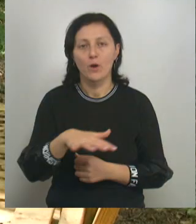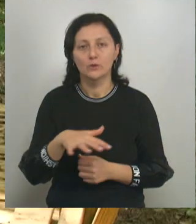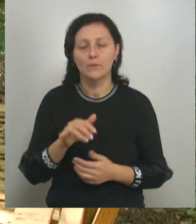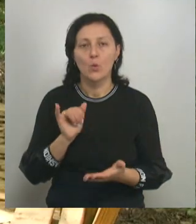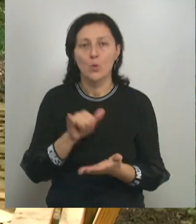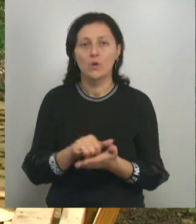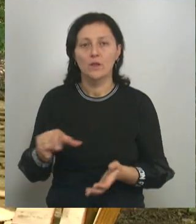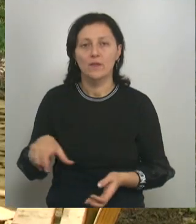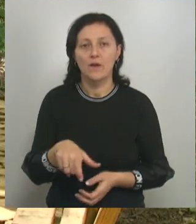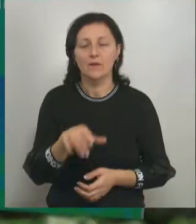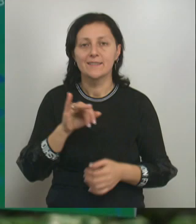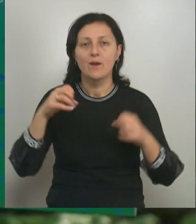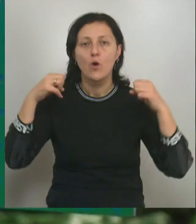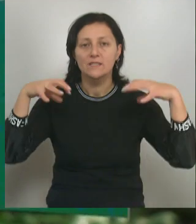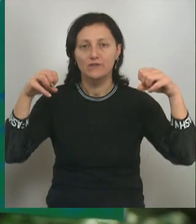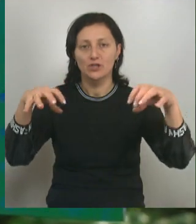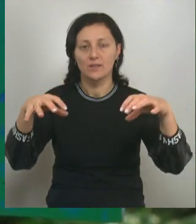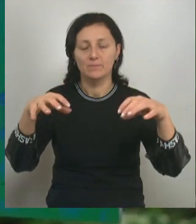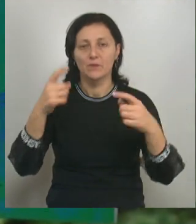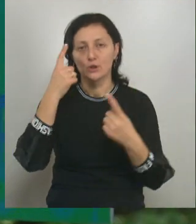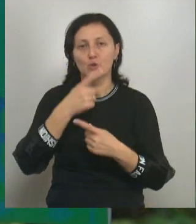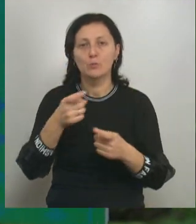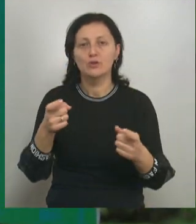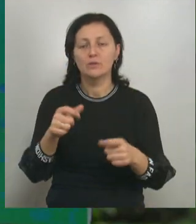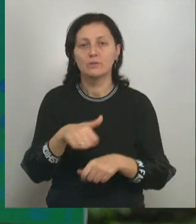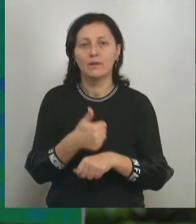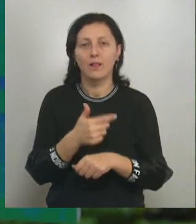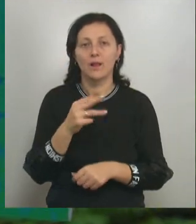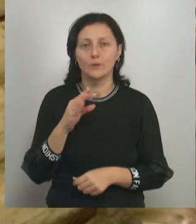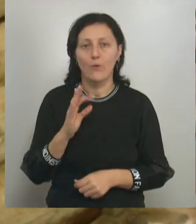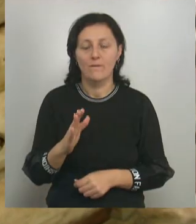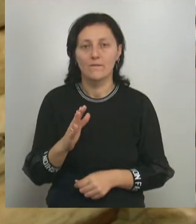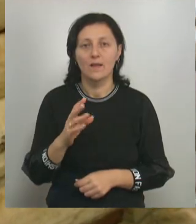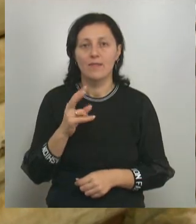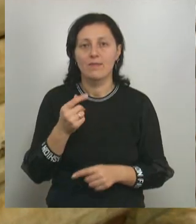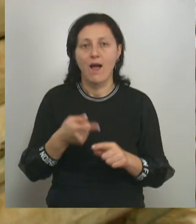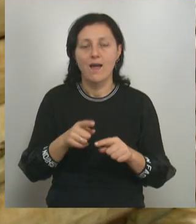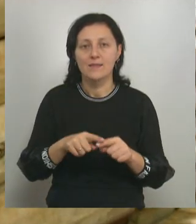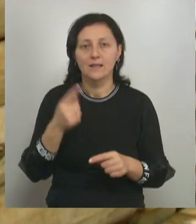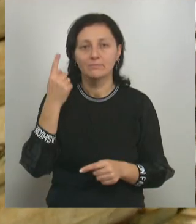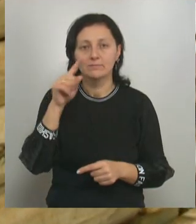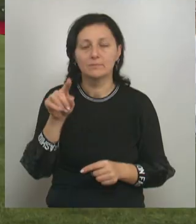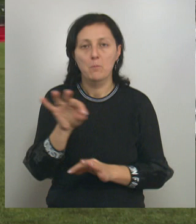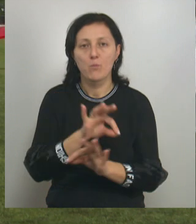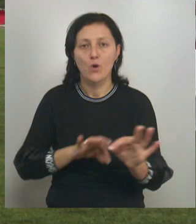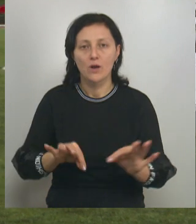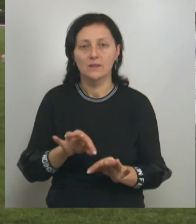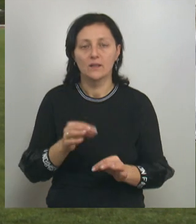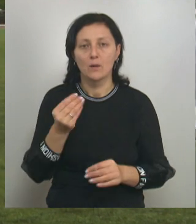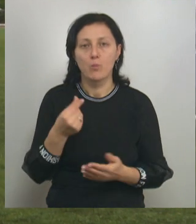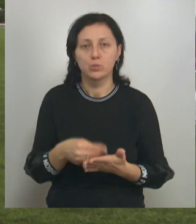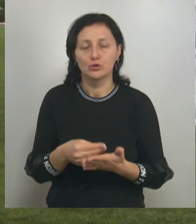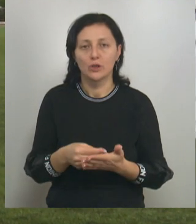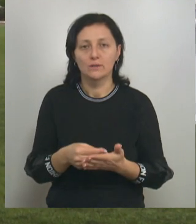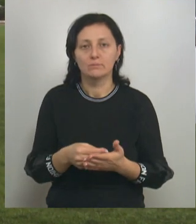тротуаров и освещения. Как сообщил губернатор Вячеслав Гладков, на реализацию инициативных проектов в региональном бюджете